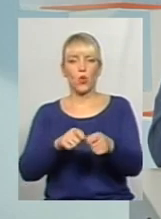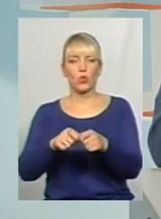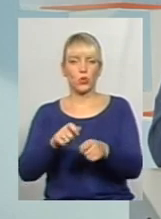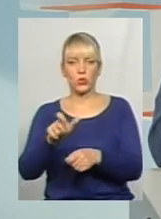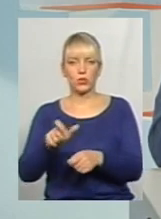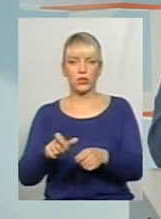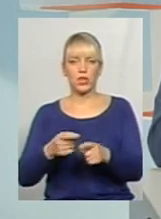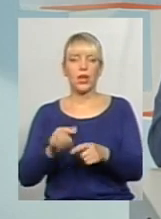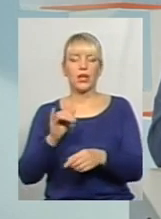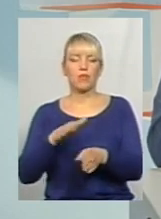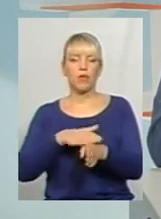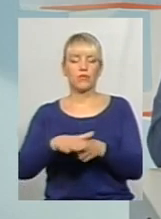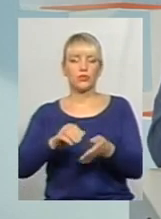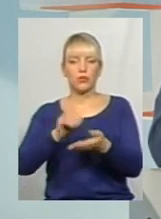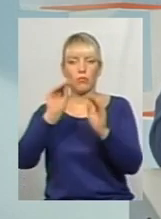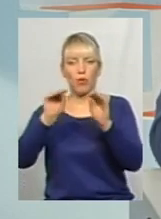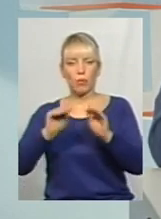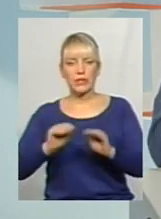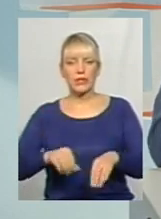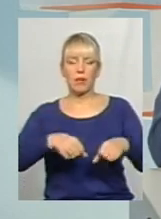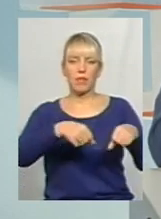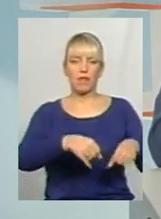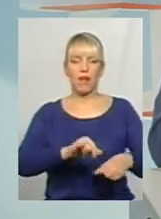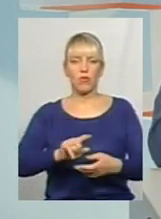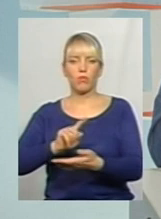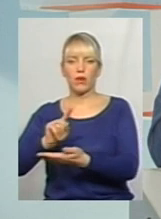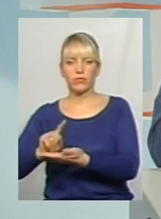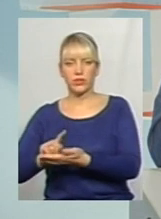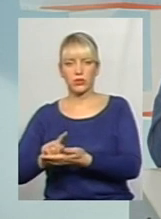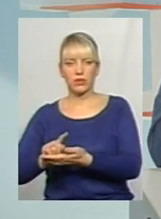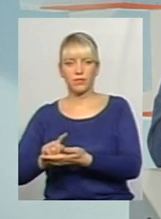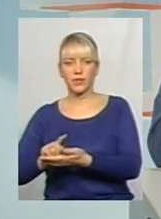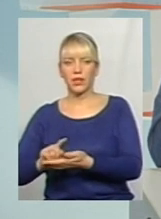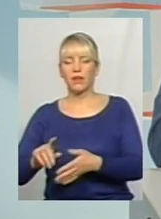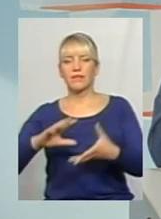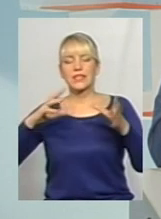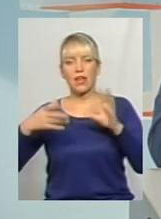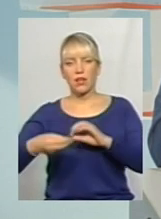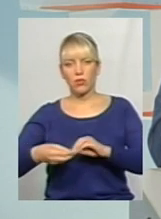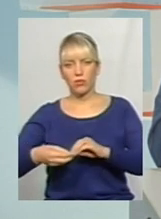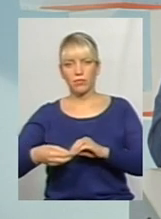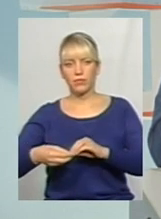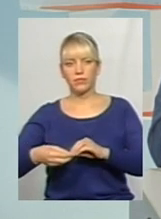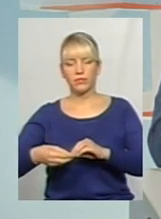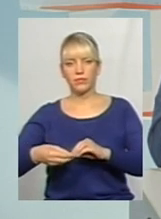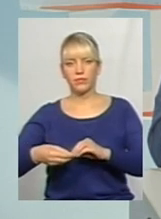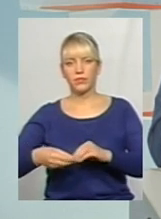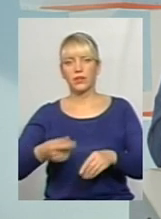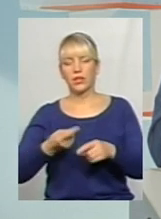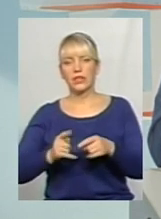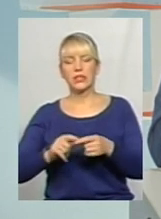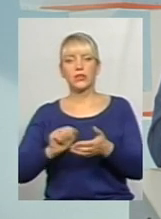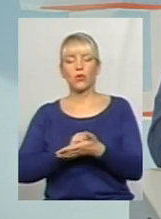прописано права і обов'язки кожного учасника транспортного процесу. Взагалом, ті